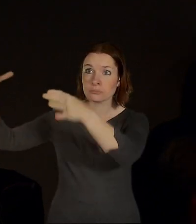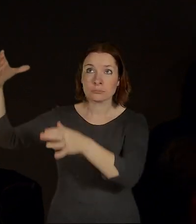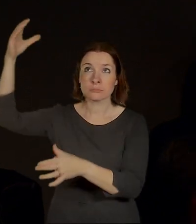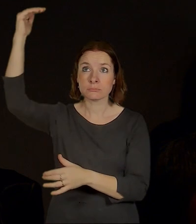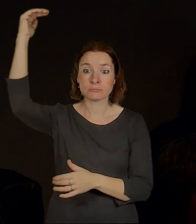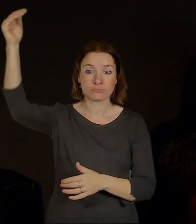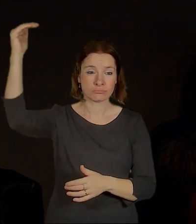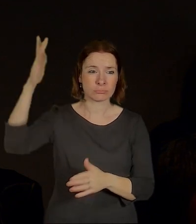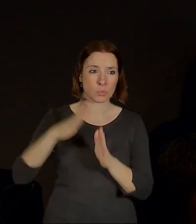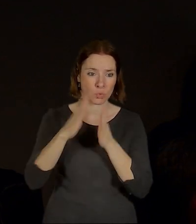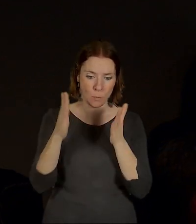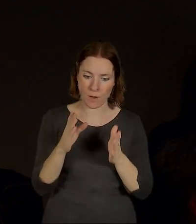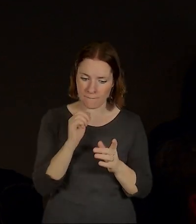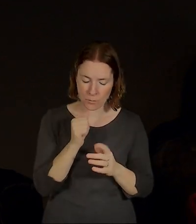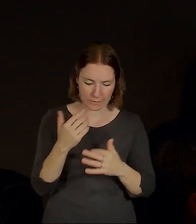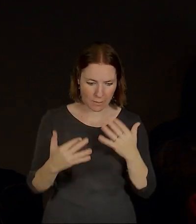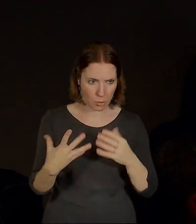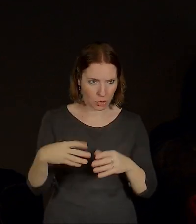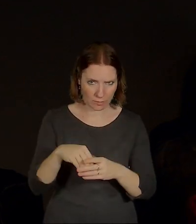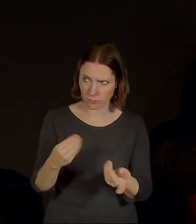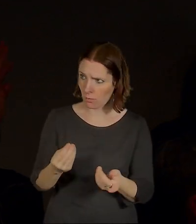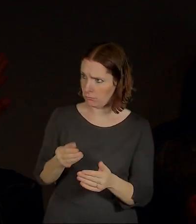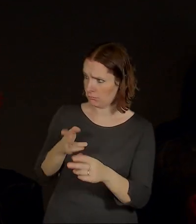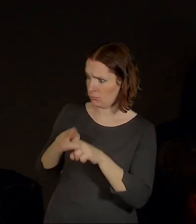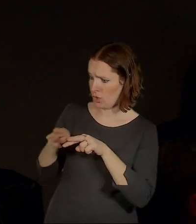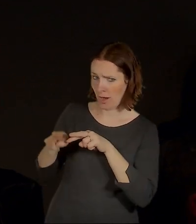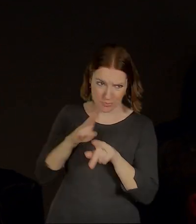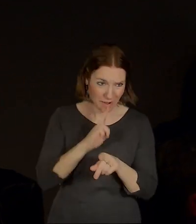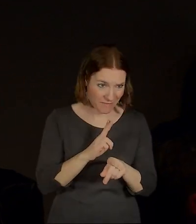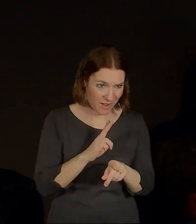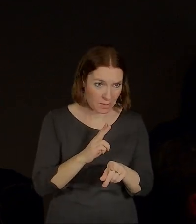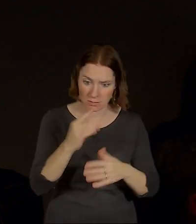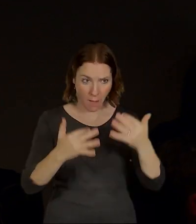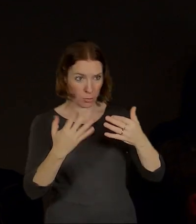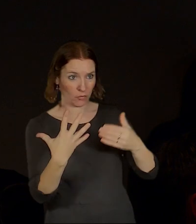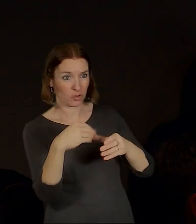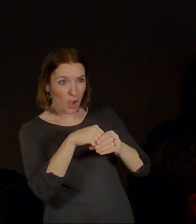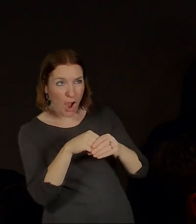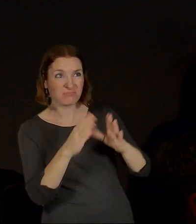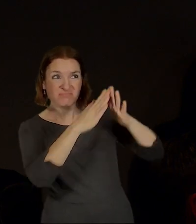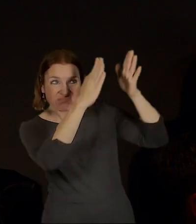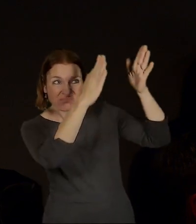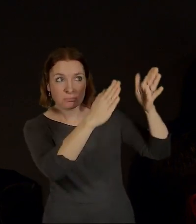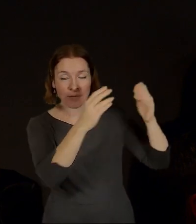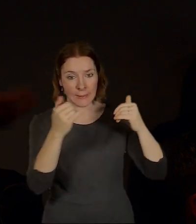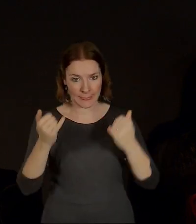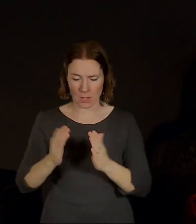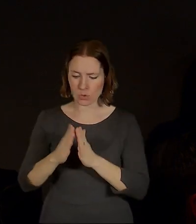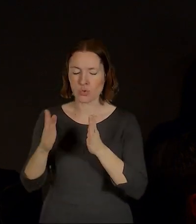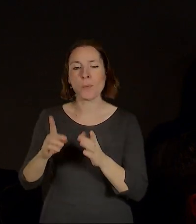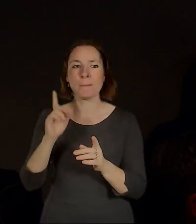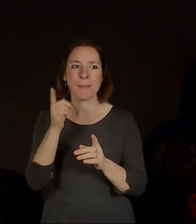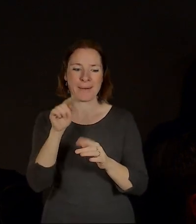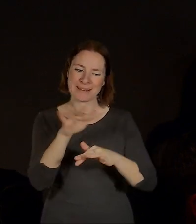nepočítali v tom Smichov City. ta vám to tam pěkně zazdělá, to mi dáte pravdu, že jo. Takže ty domy teďka koukají místo na